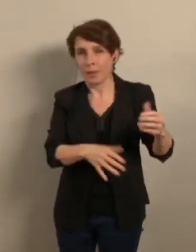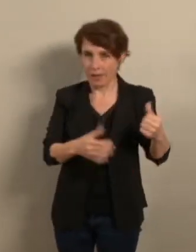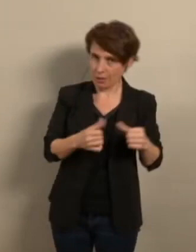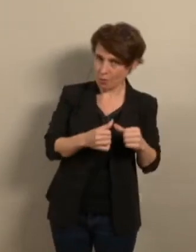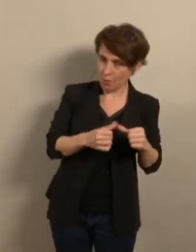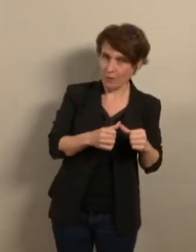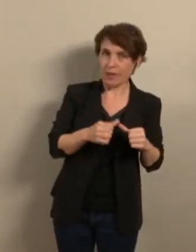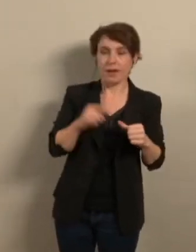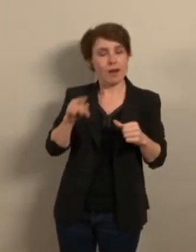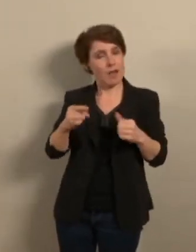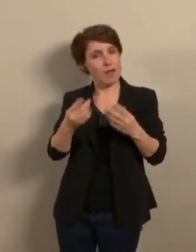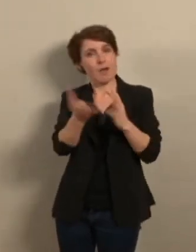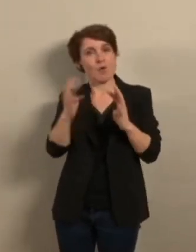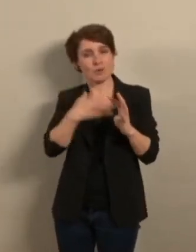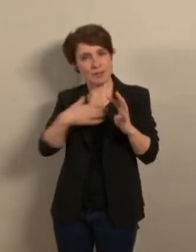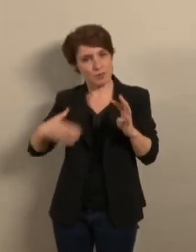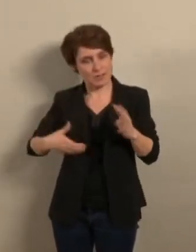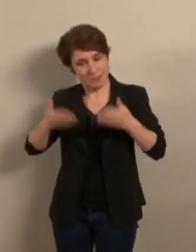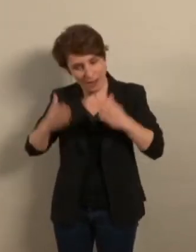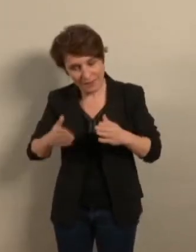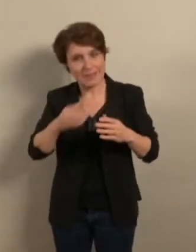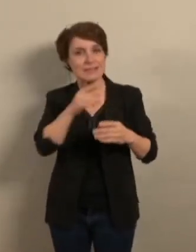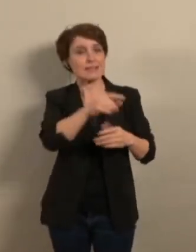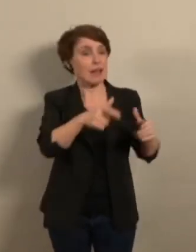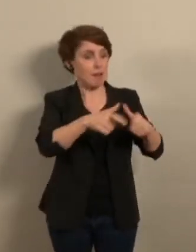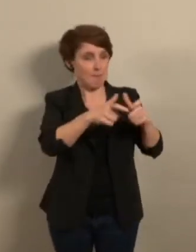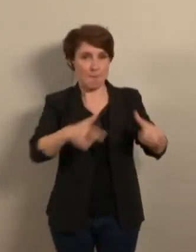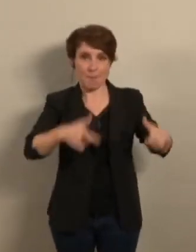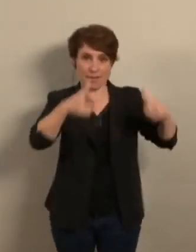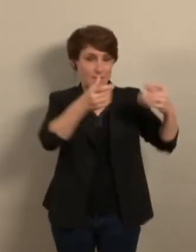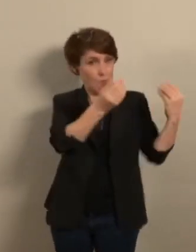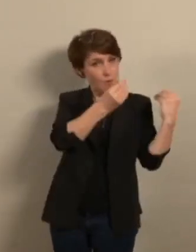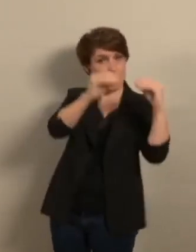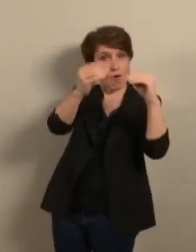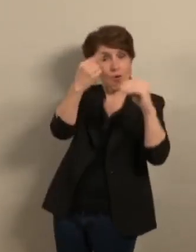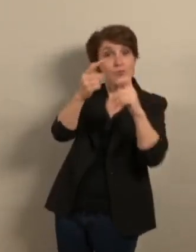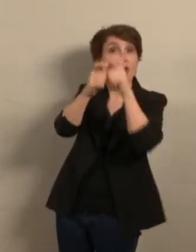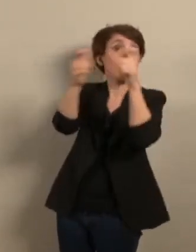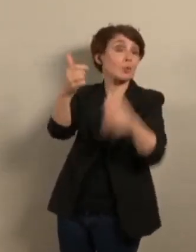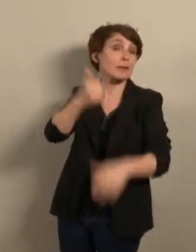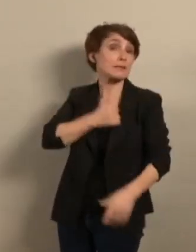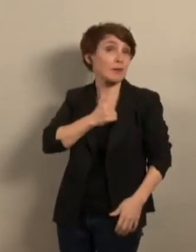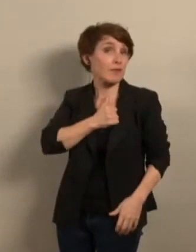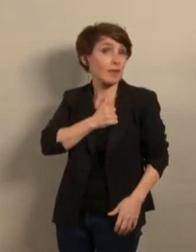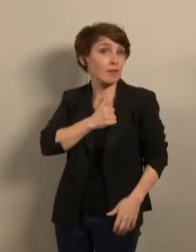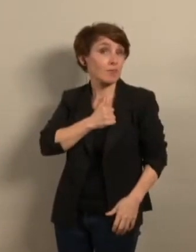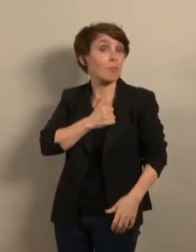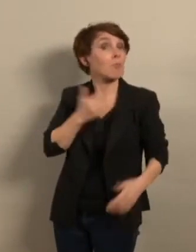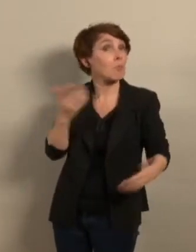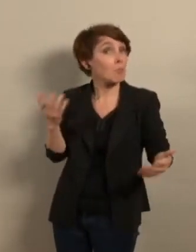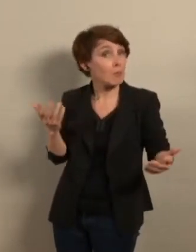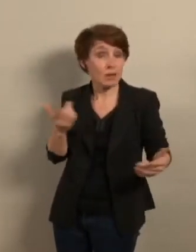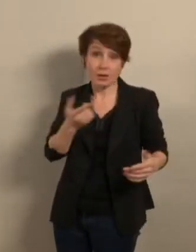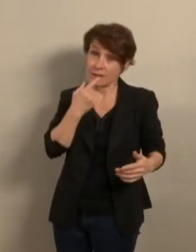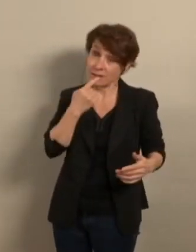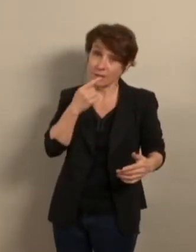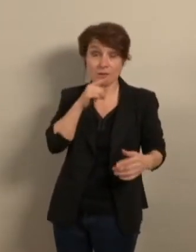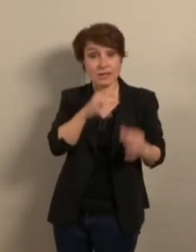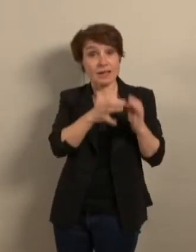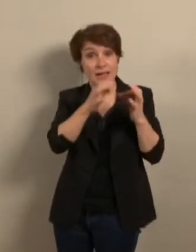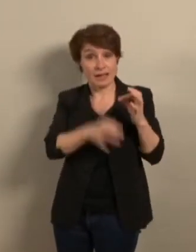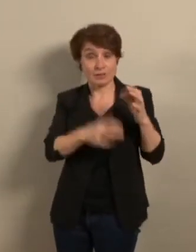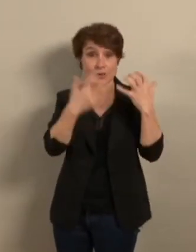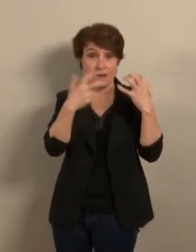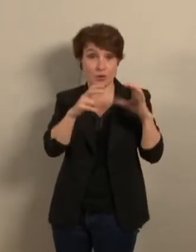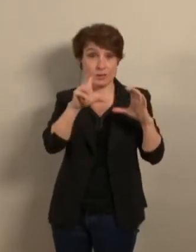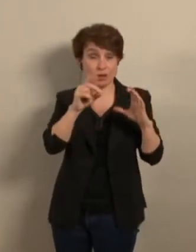pour la vente de ce siège à un investisseur privé. Cette opération permettrait, outre l'économie de 830 000 euros d